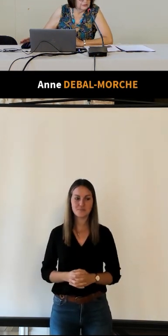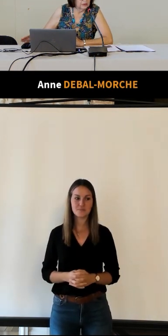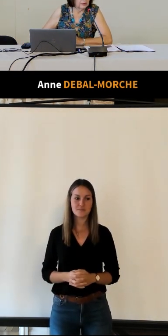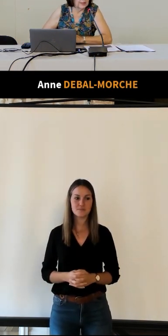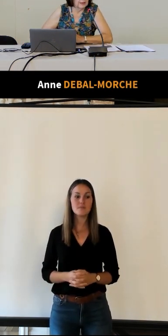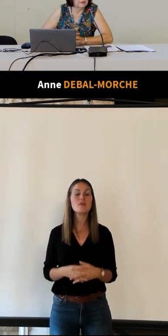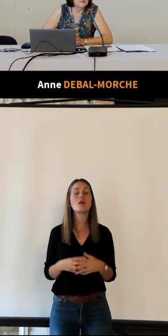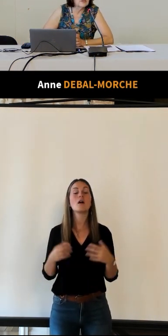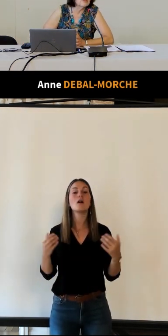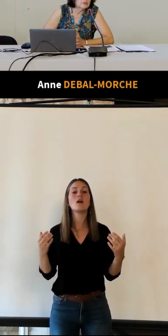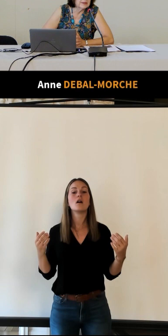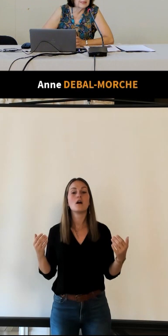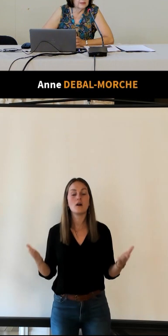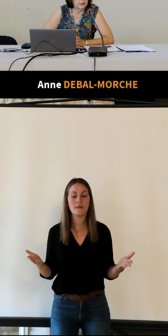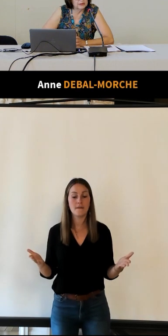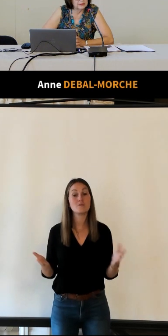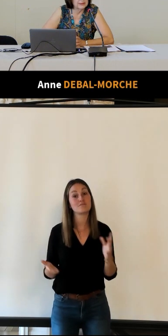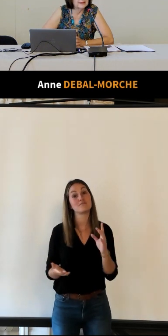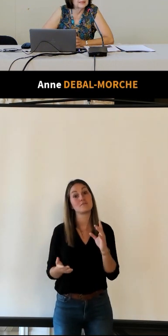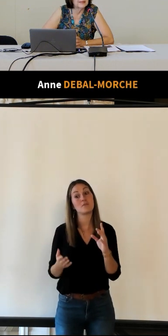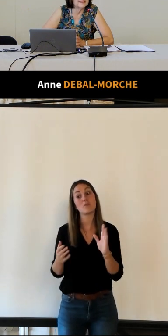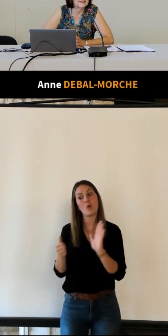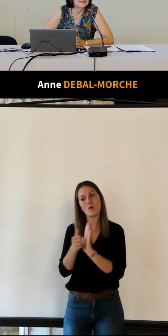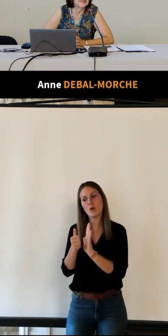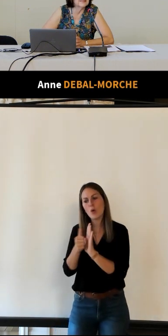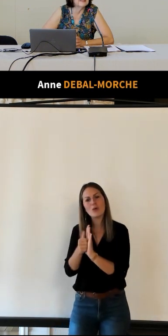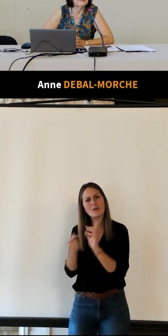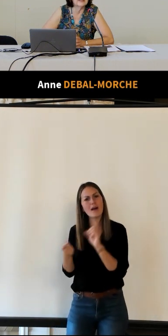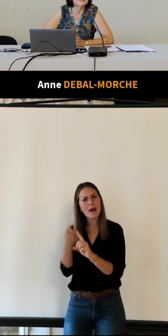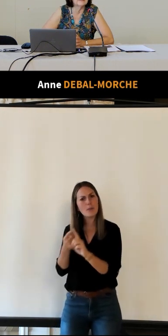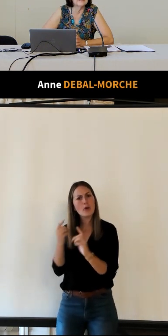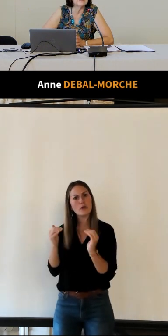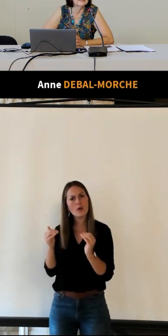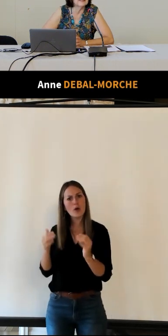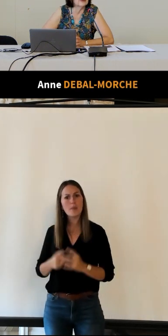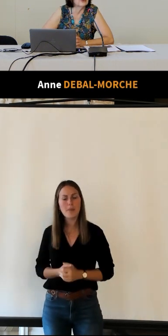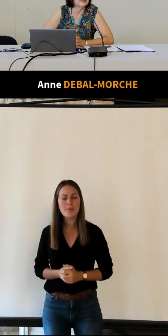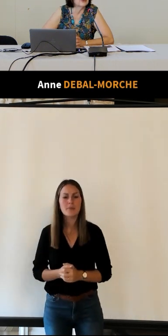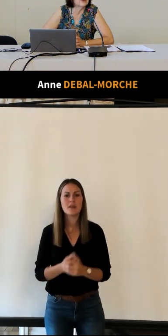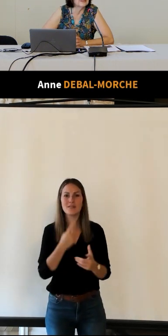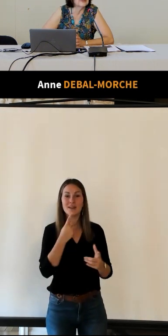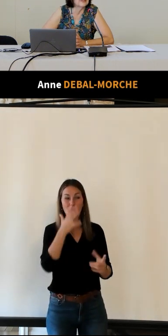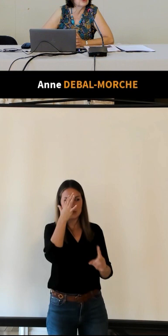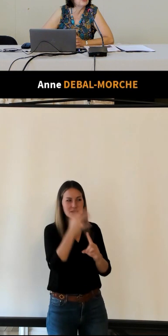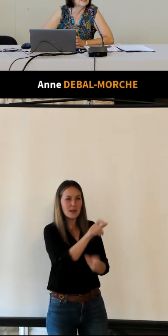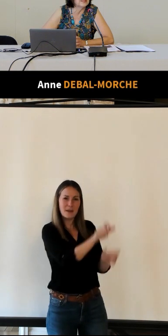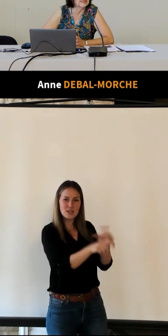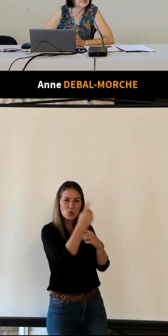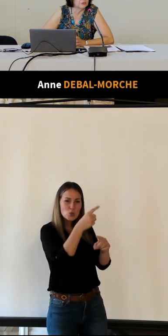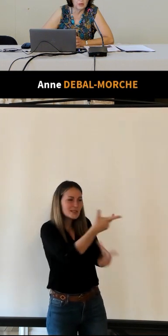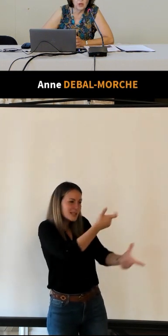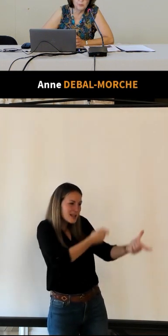donc la mission donc très importante des syndicats d'initiative attirer et retenir le tourisme surtout